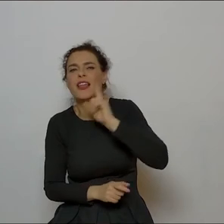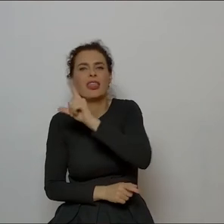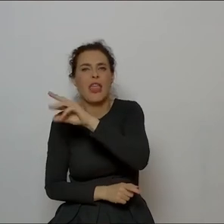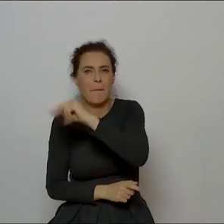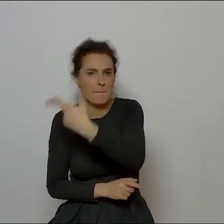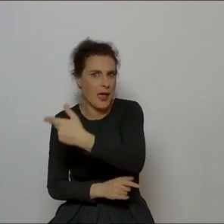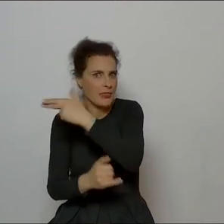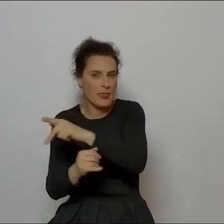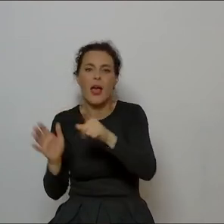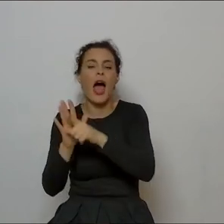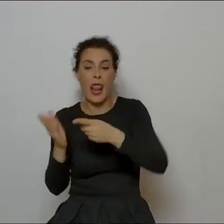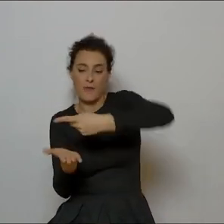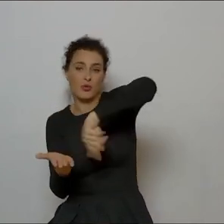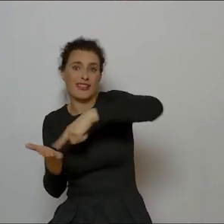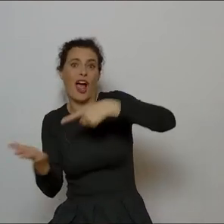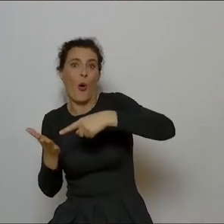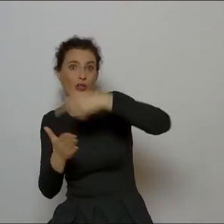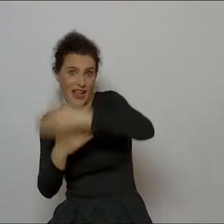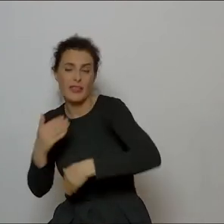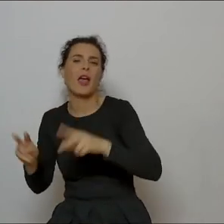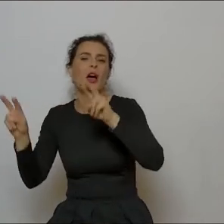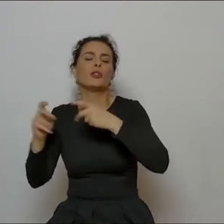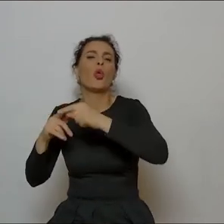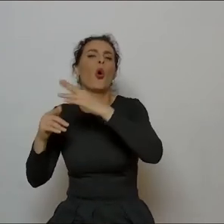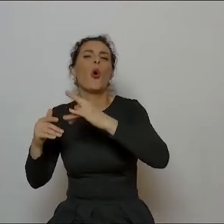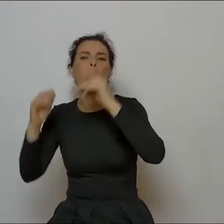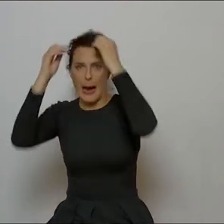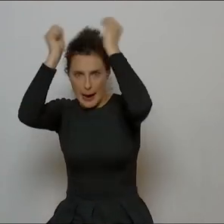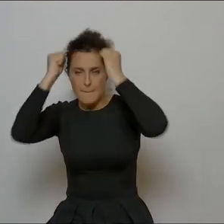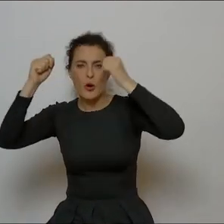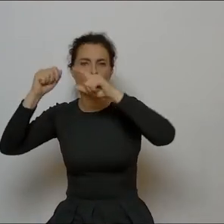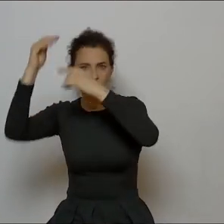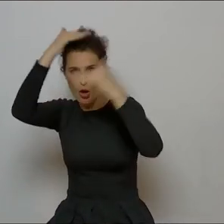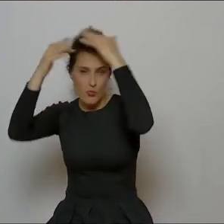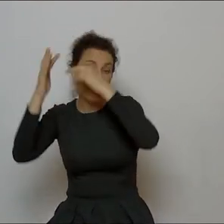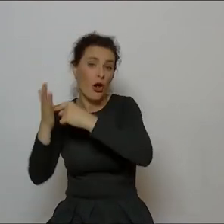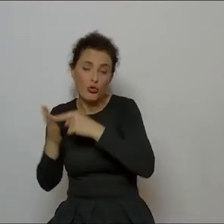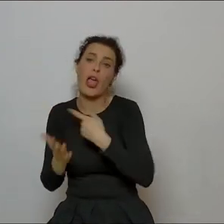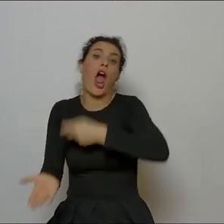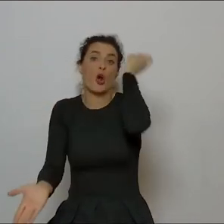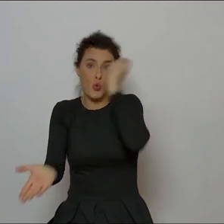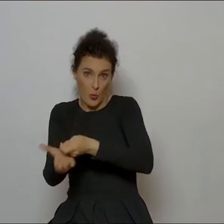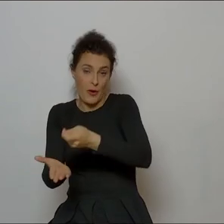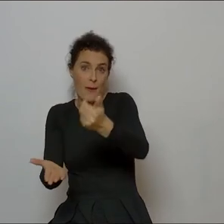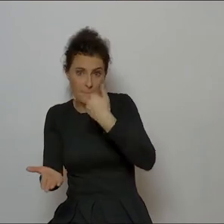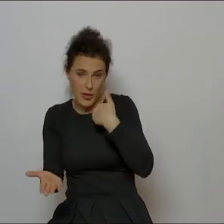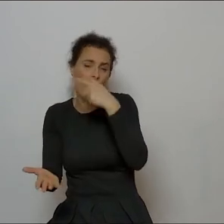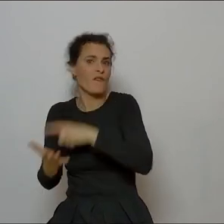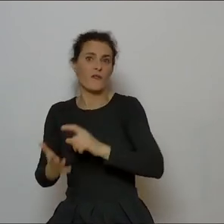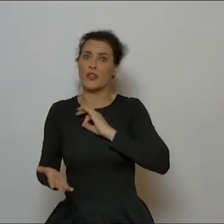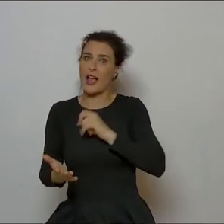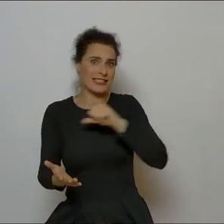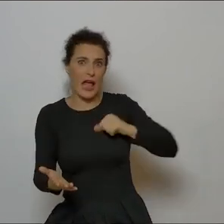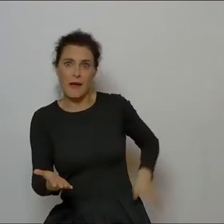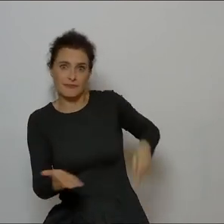płytę z Podchmury Kawelusza znam i to jest jedna z pierwszych płyt, którą kupiłem za własne